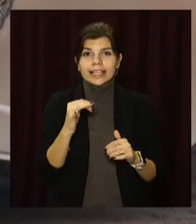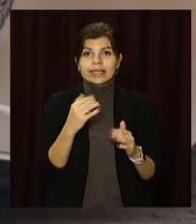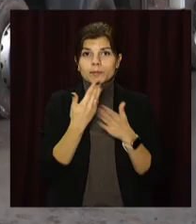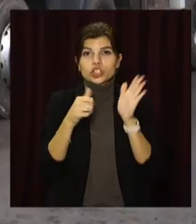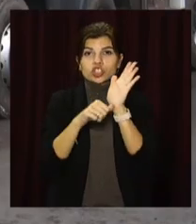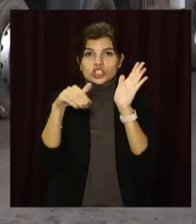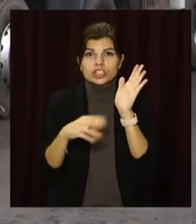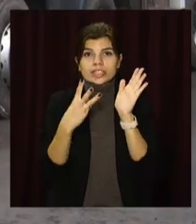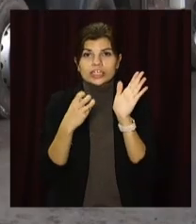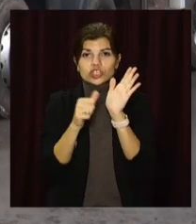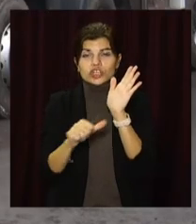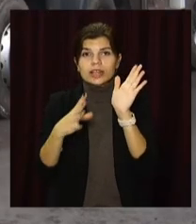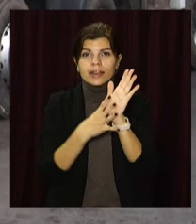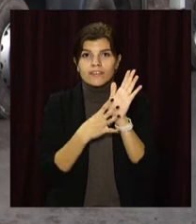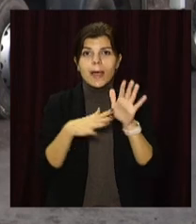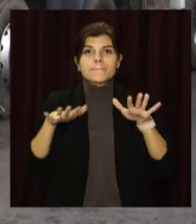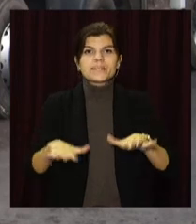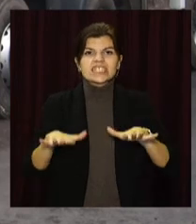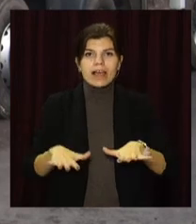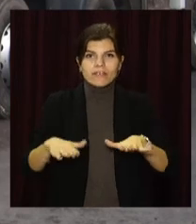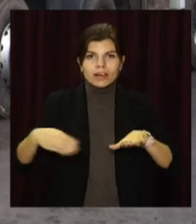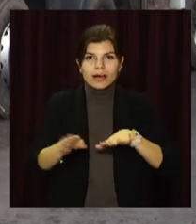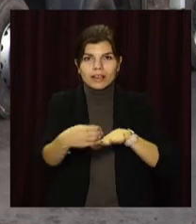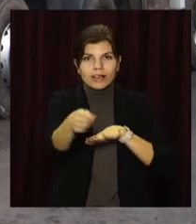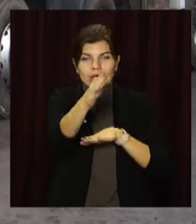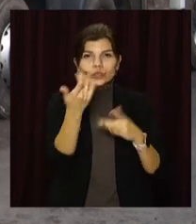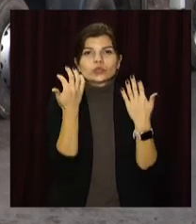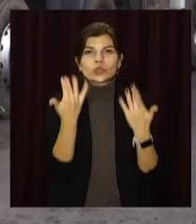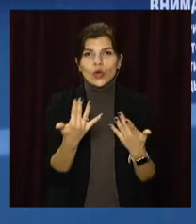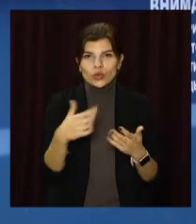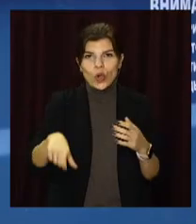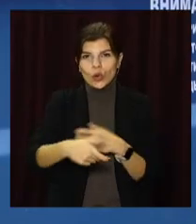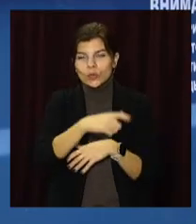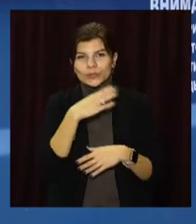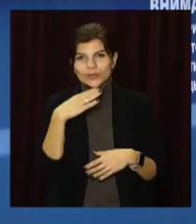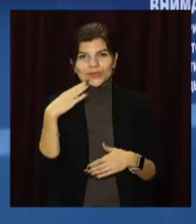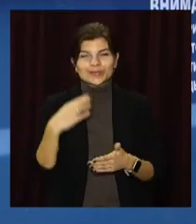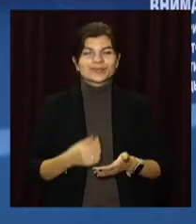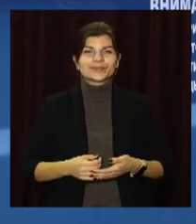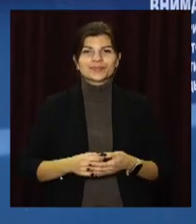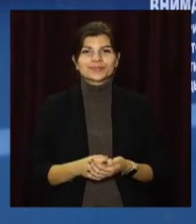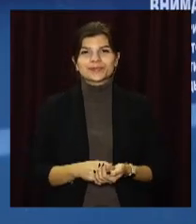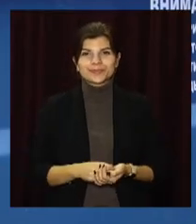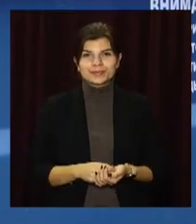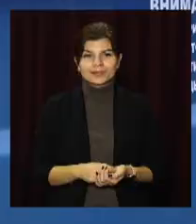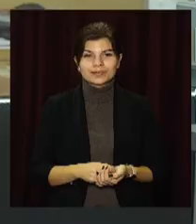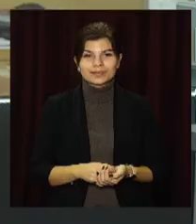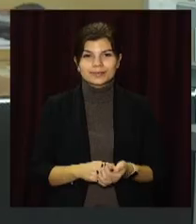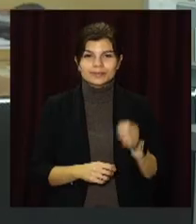6369 місцевого. Олександр Тущенко, Роман Івашинов, ОПНЮС, телеканал «Відкритий».